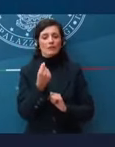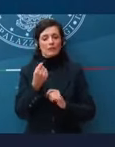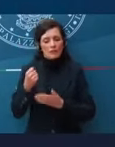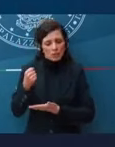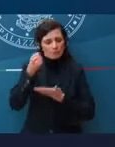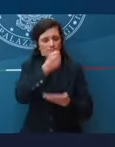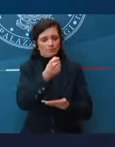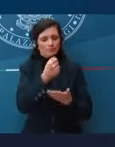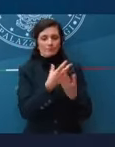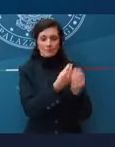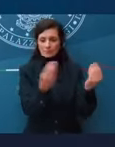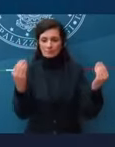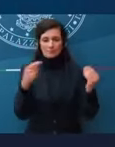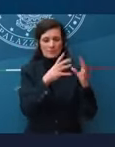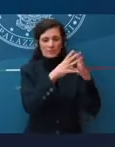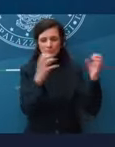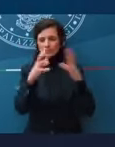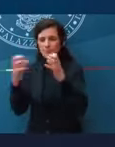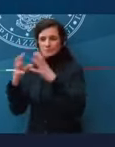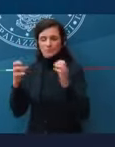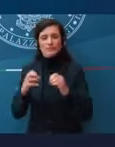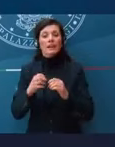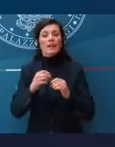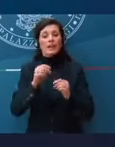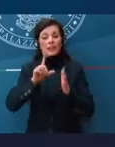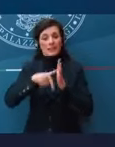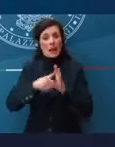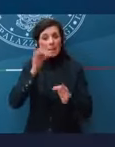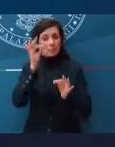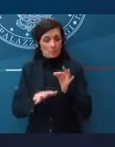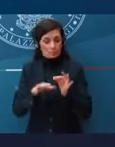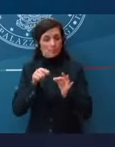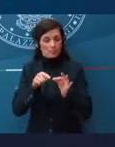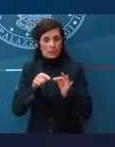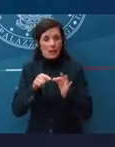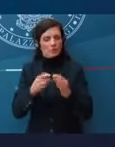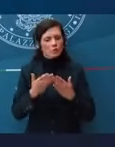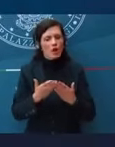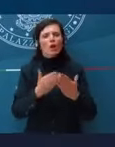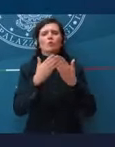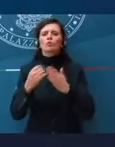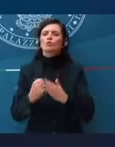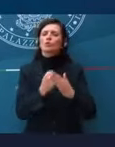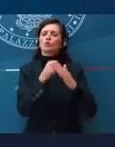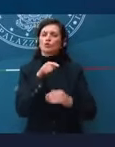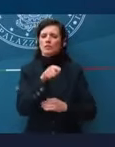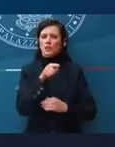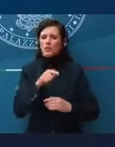velocemente possibile e quanti più soldi possibile. L